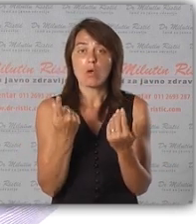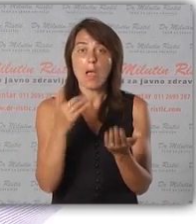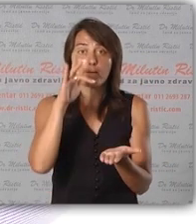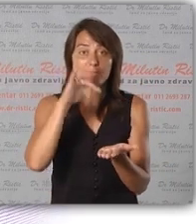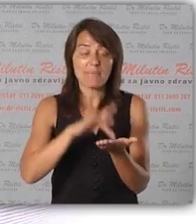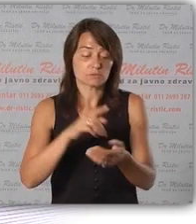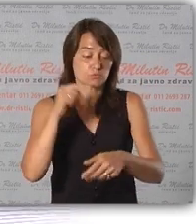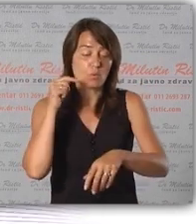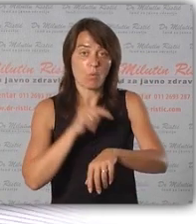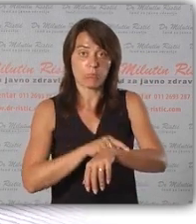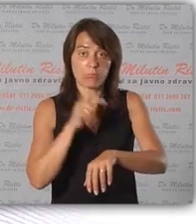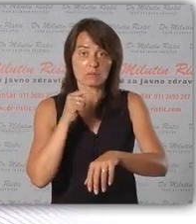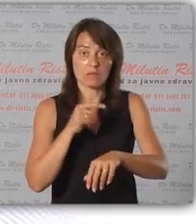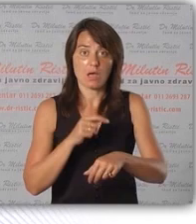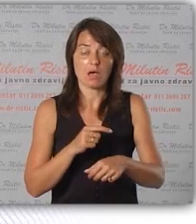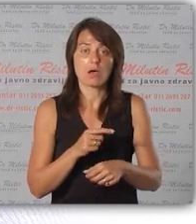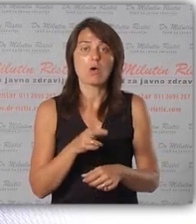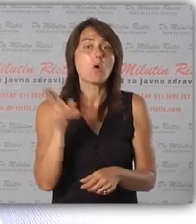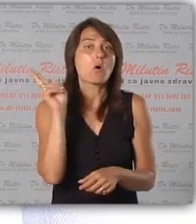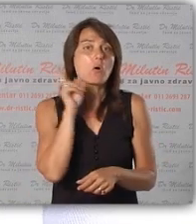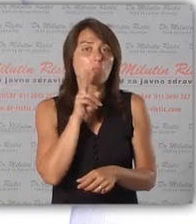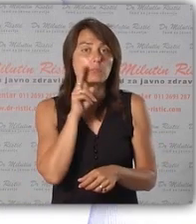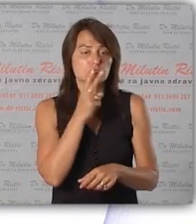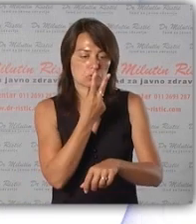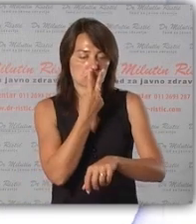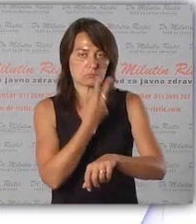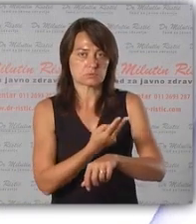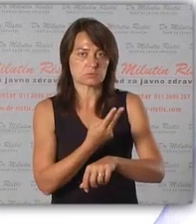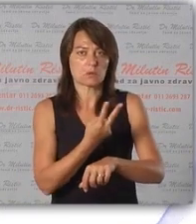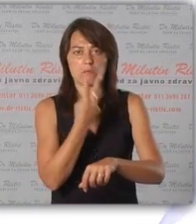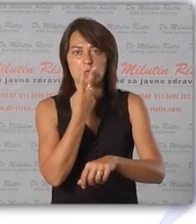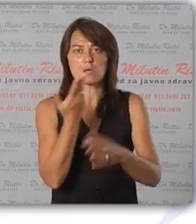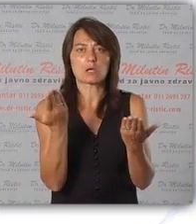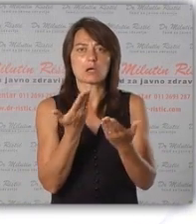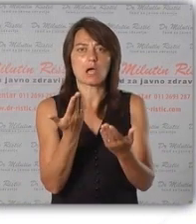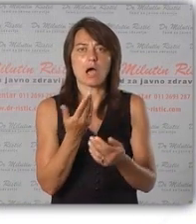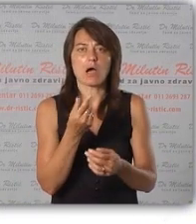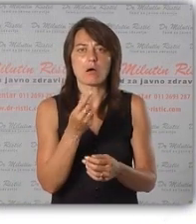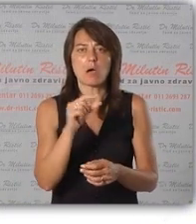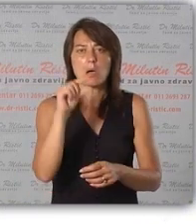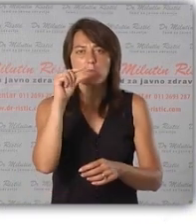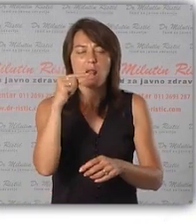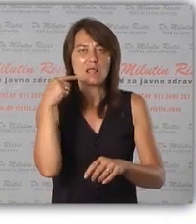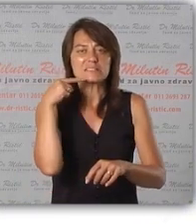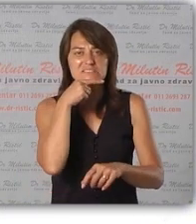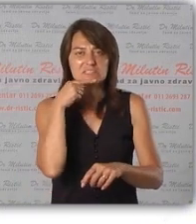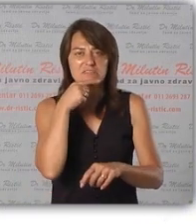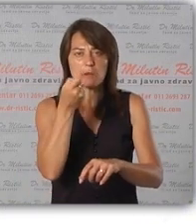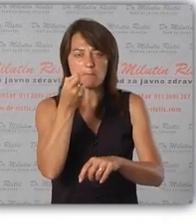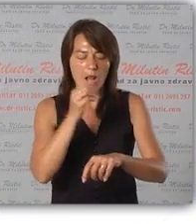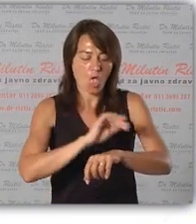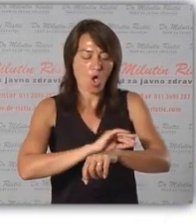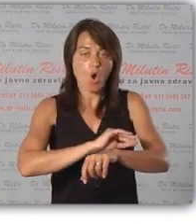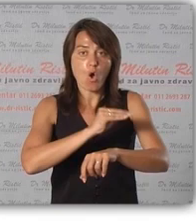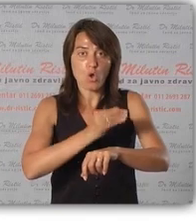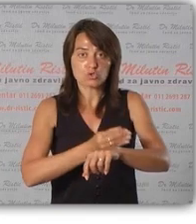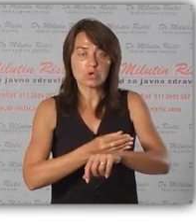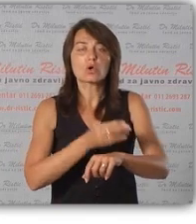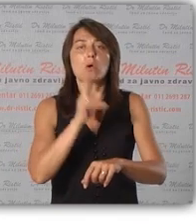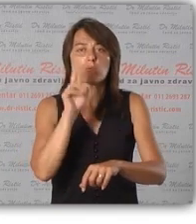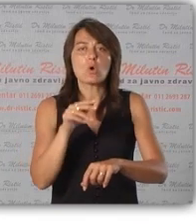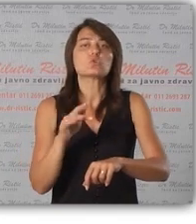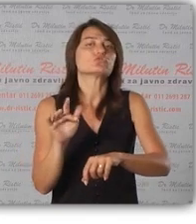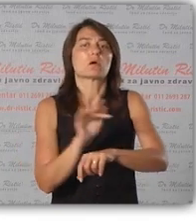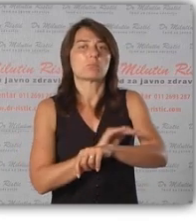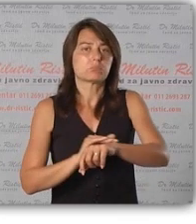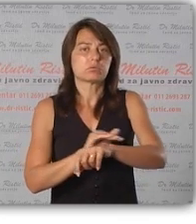Ukoliko je mesto uboda uobičajenog izgleda, znači u vidu diskretnog crvenila i blagog